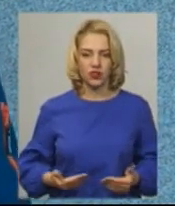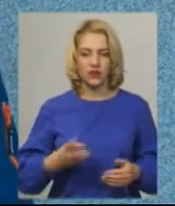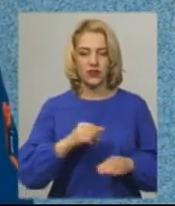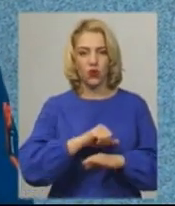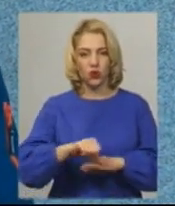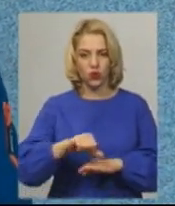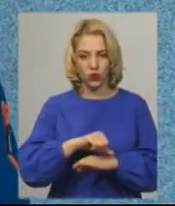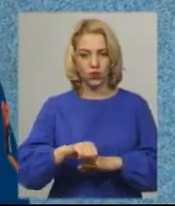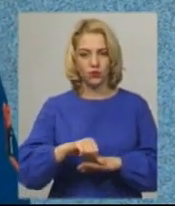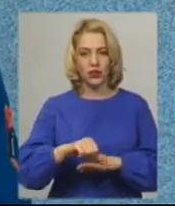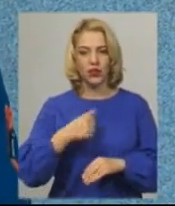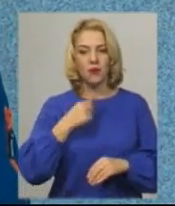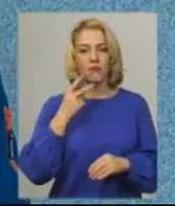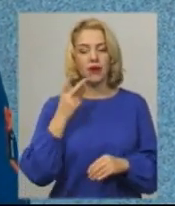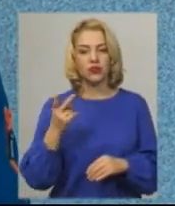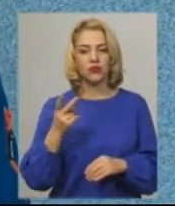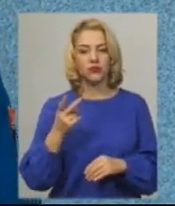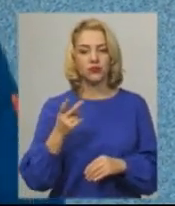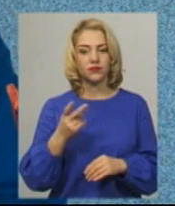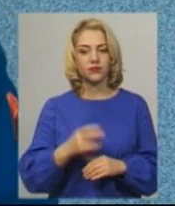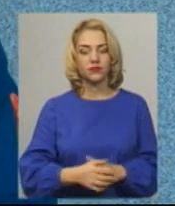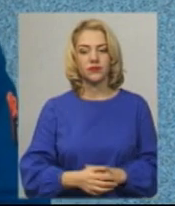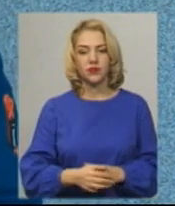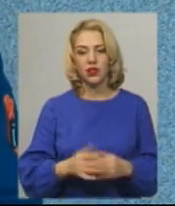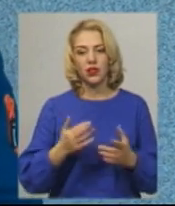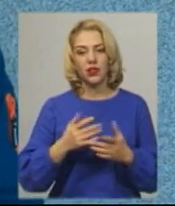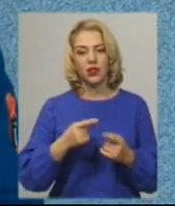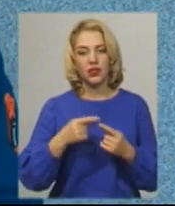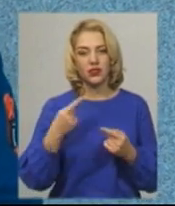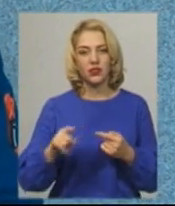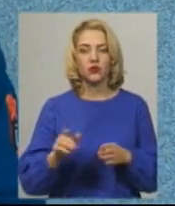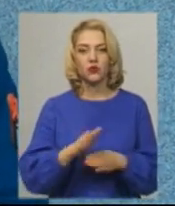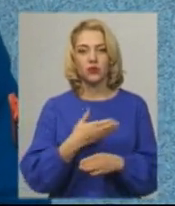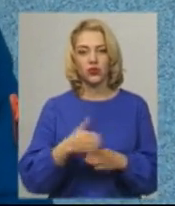кордоном, бачив різницю між